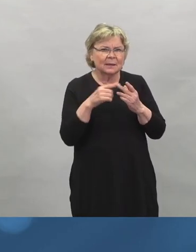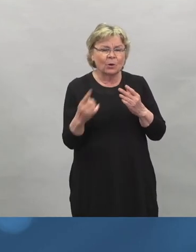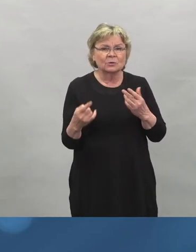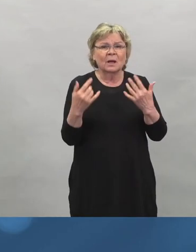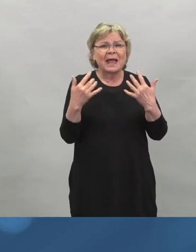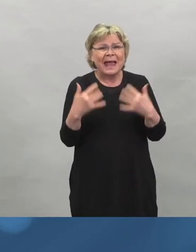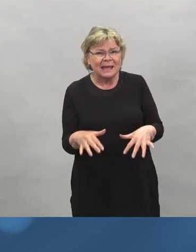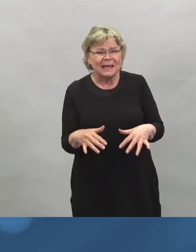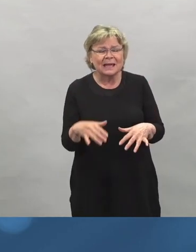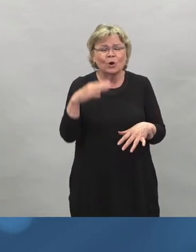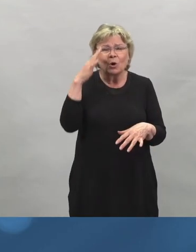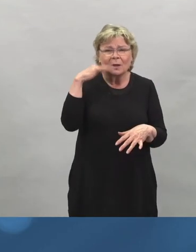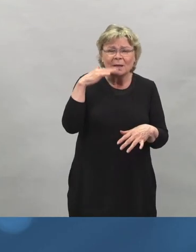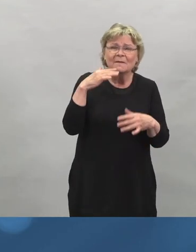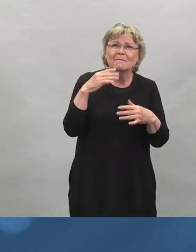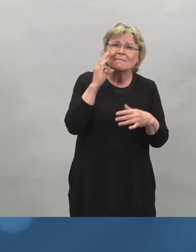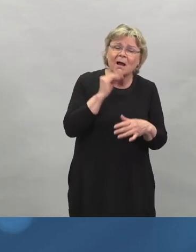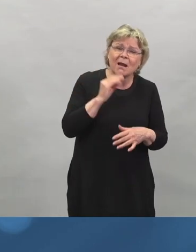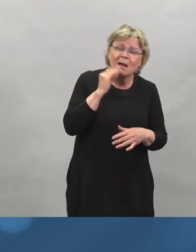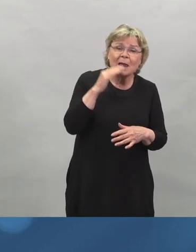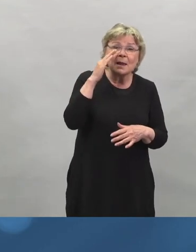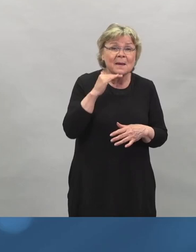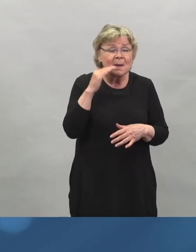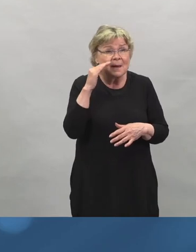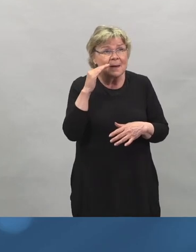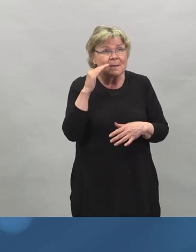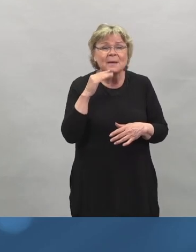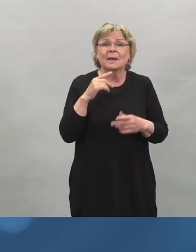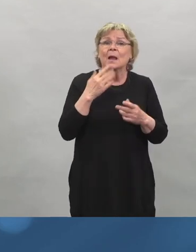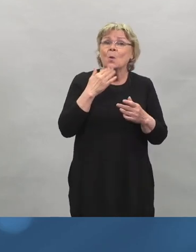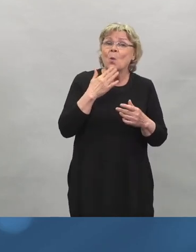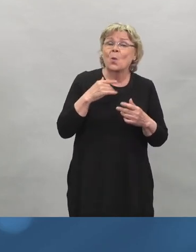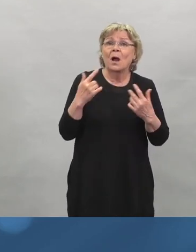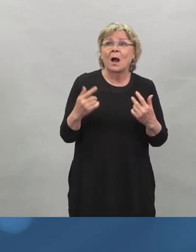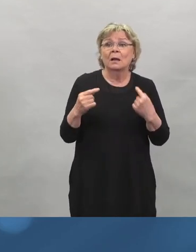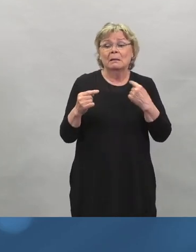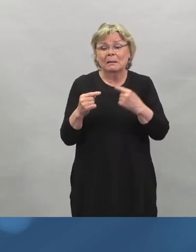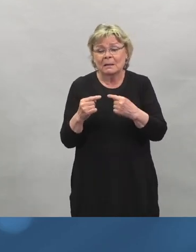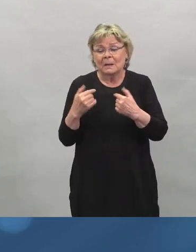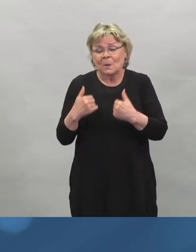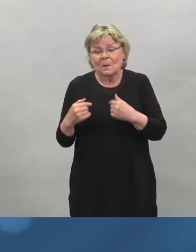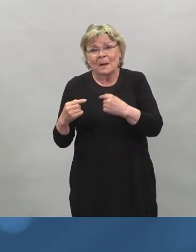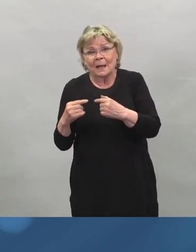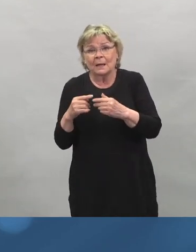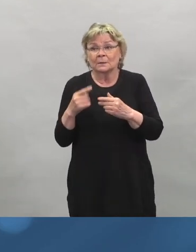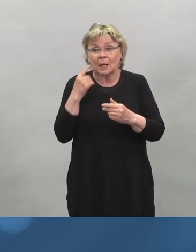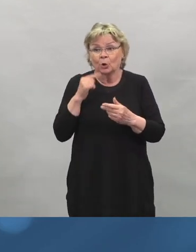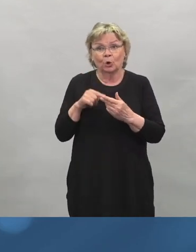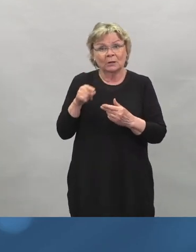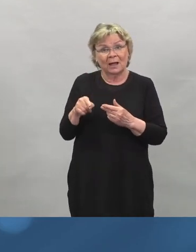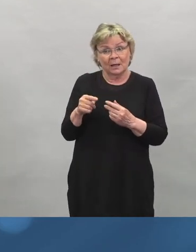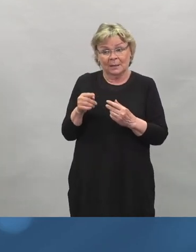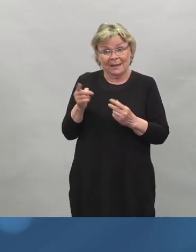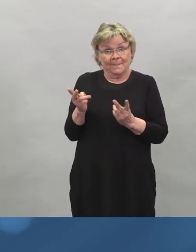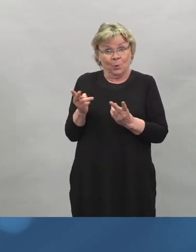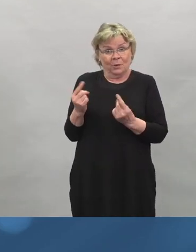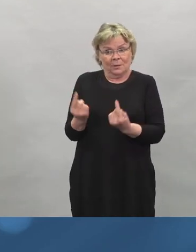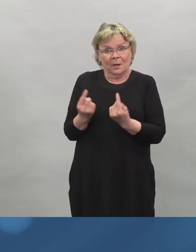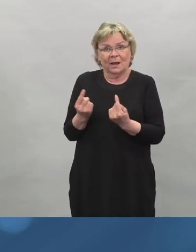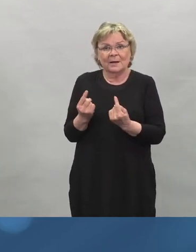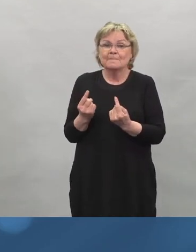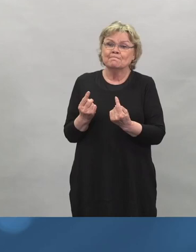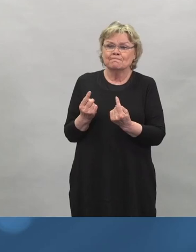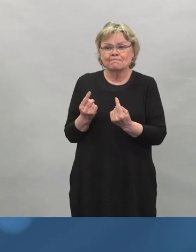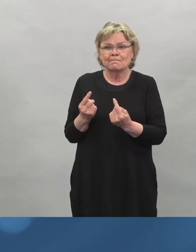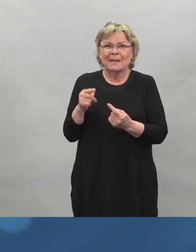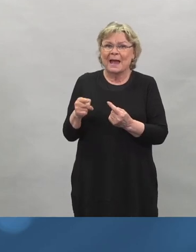elämänsä ihan siellä loppumetreillä. Me ollaan puhuttu siitä, että jos ihminen on tämmöisessä tilanteessa, ajatellaan, että hän ei